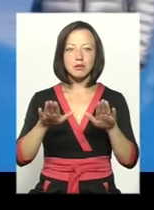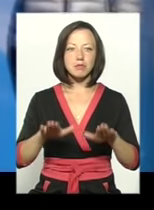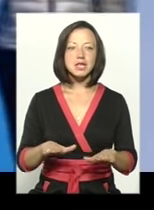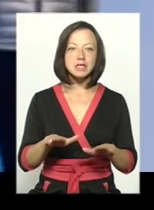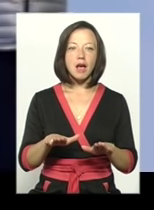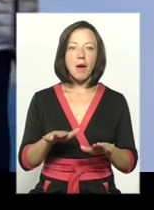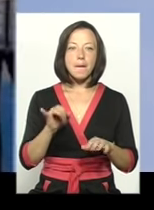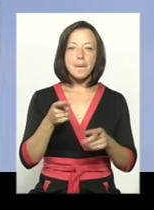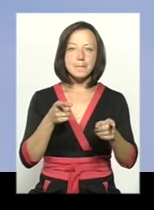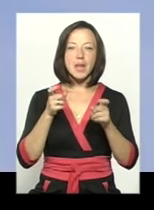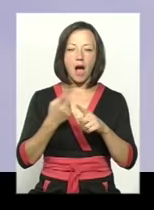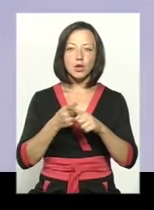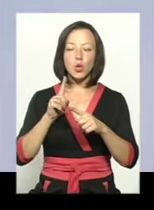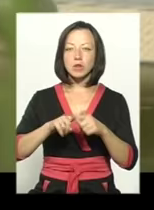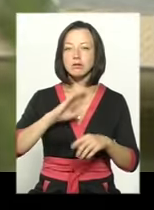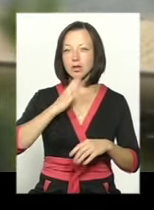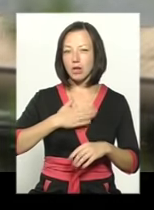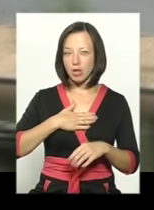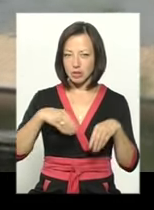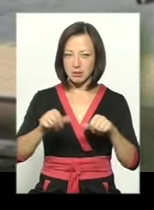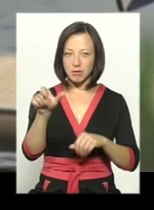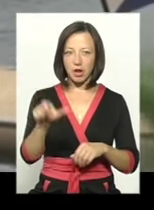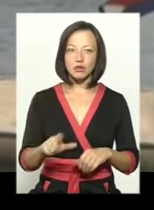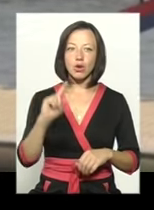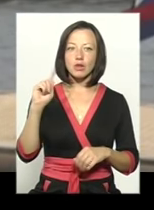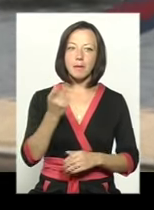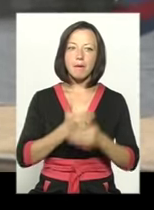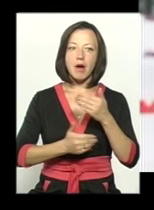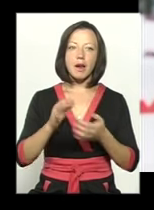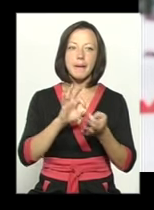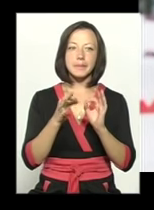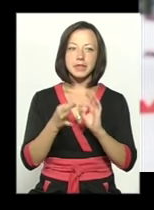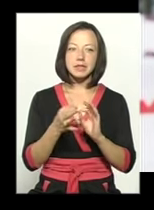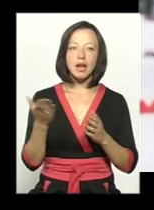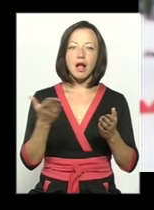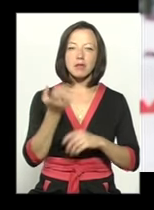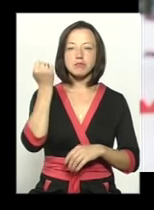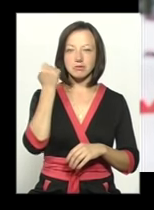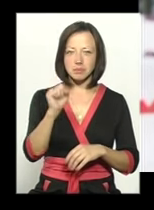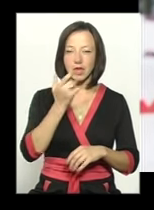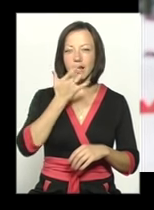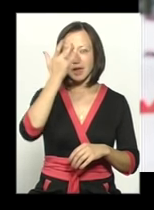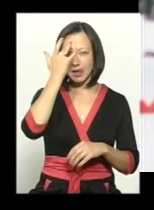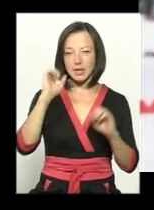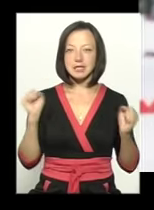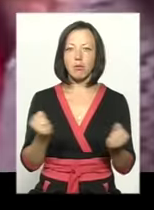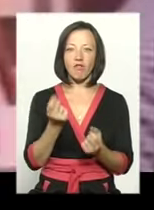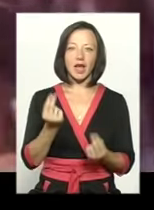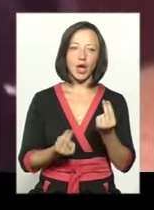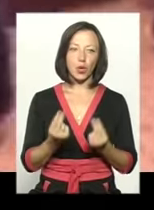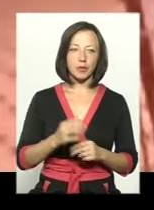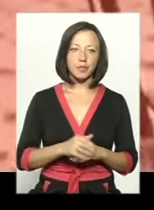біатлоні. Тож наша землячка стала однією з небагатьох паралімпійців, які зійшли на п'єдестал і літніх, і зимових ігор.